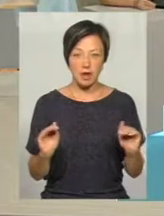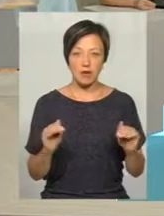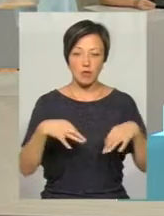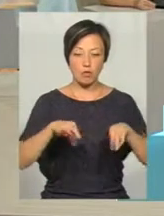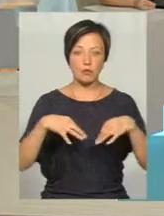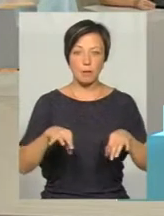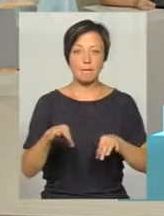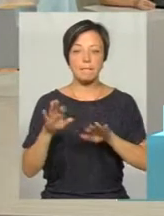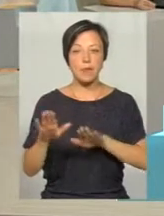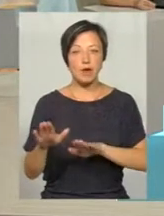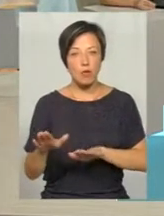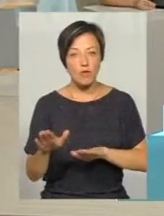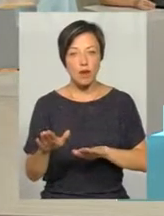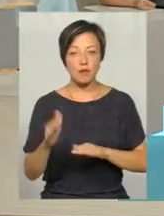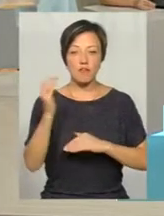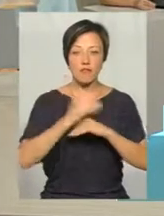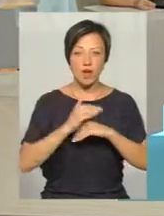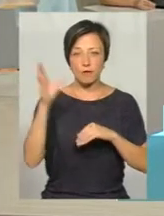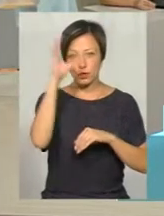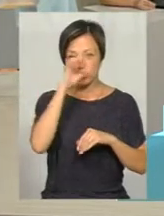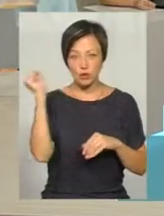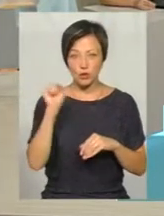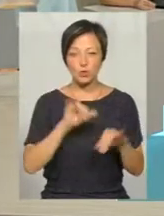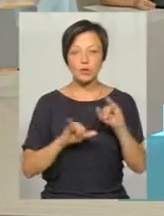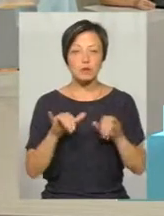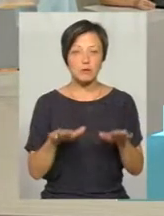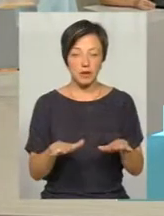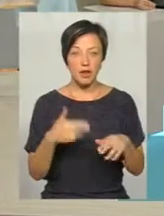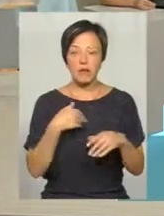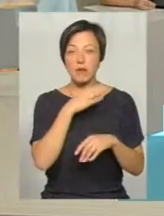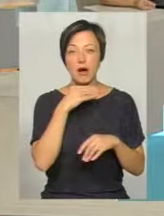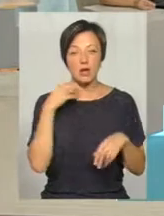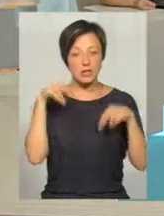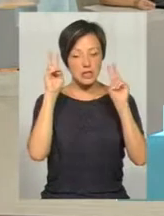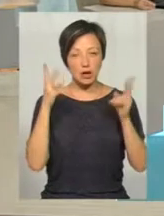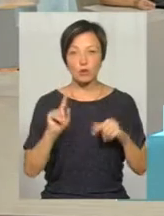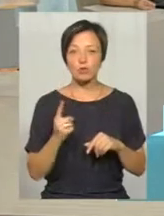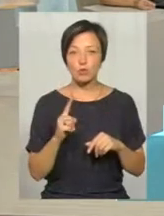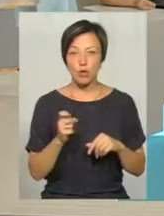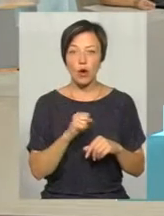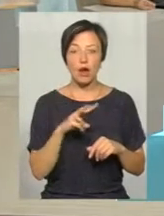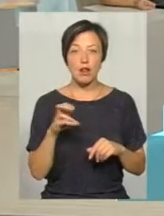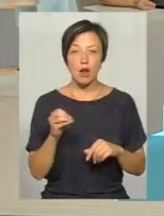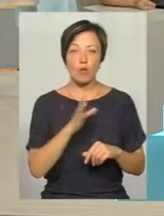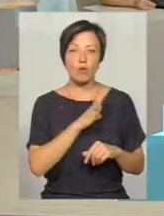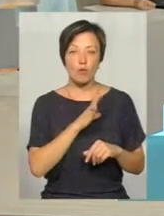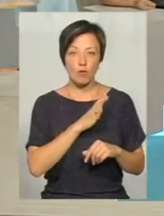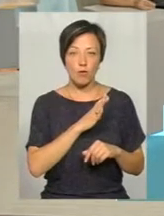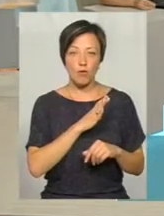їхніми перебуваннями ввечері, вночі. Дуже багато, я не знаю чому, але був